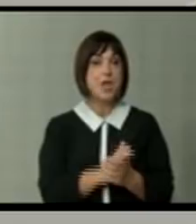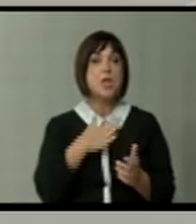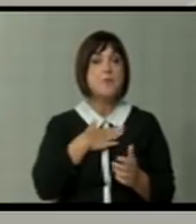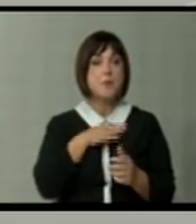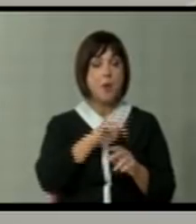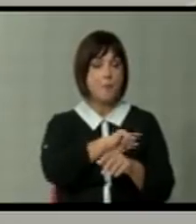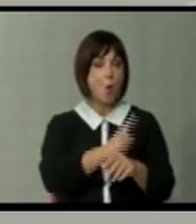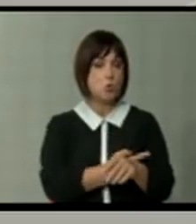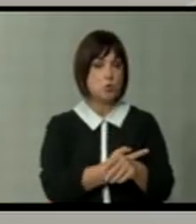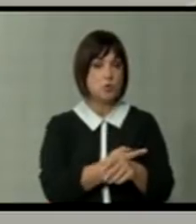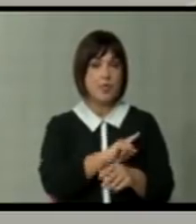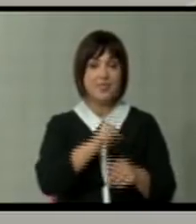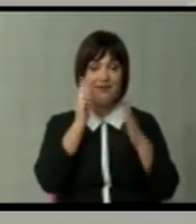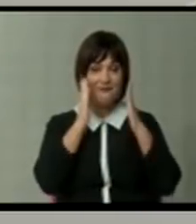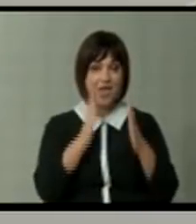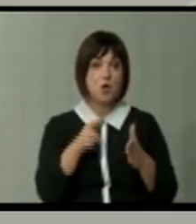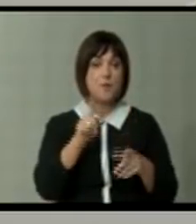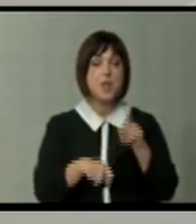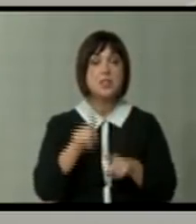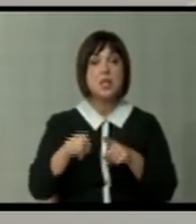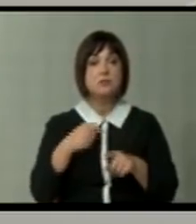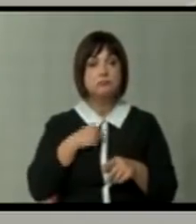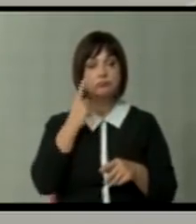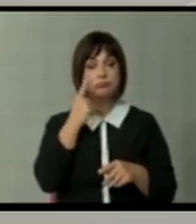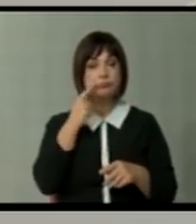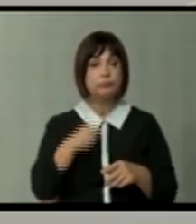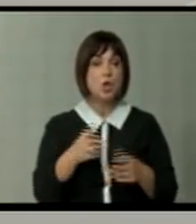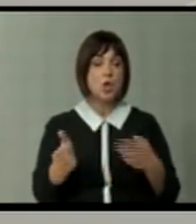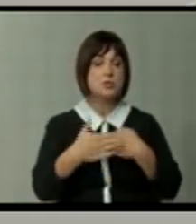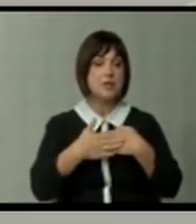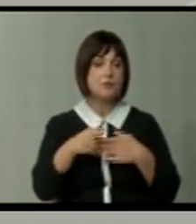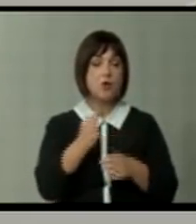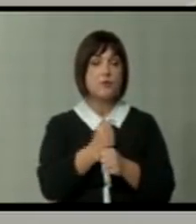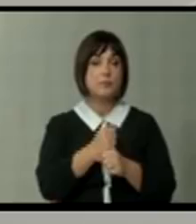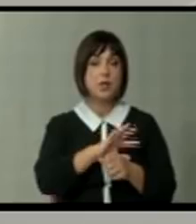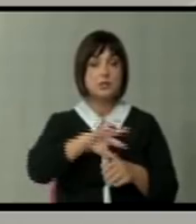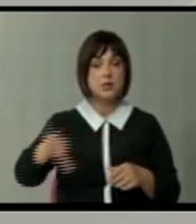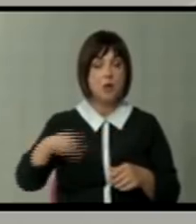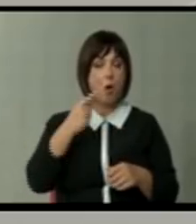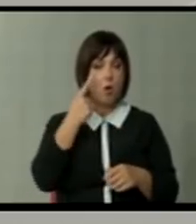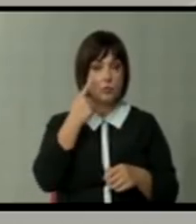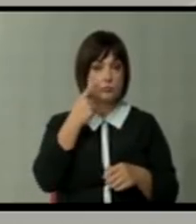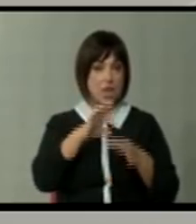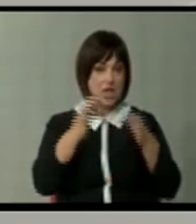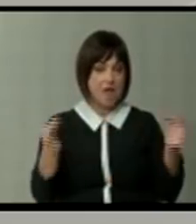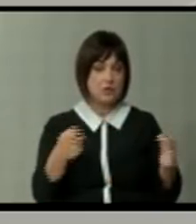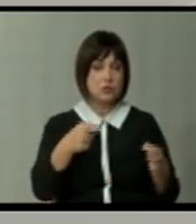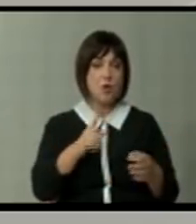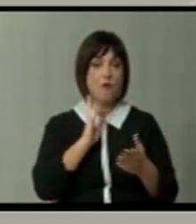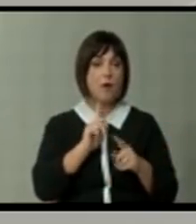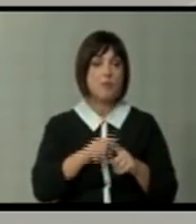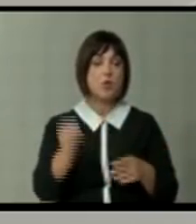Имаме можност. Не верувам дека некој би се дрзнал да го затвори тој процес и да го тргне од очите на јавност. Тоа би било